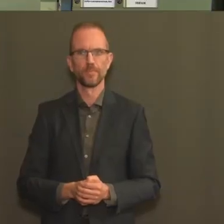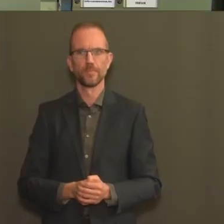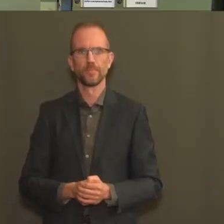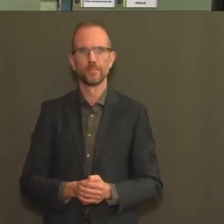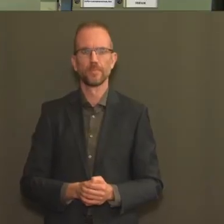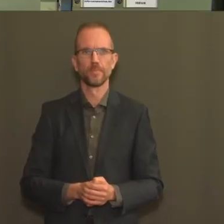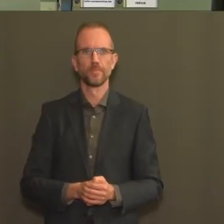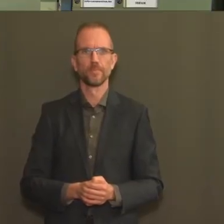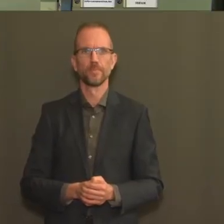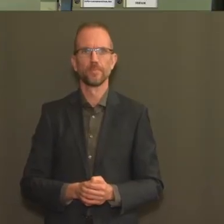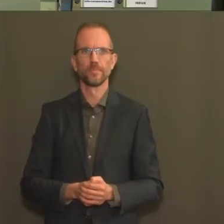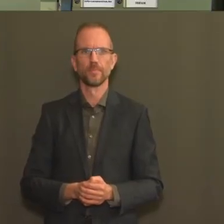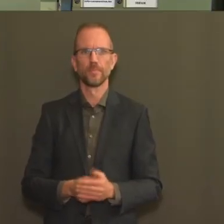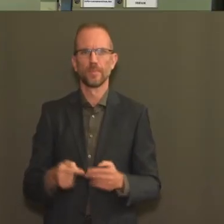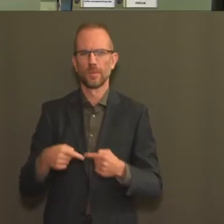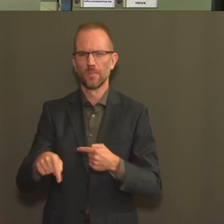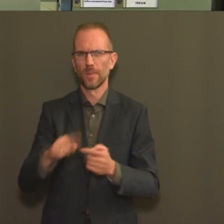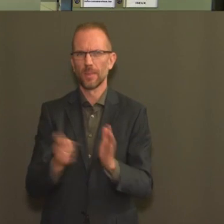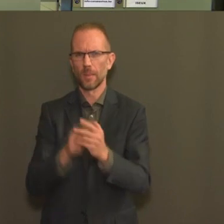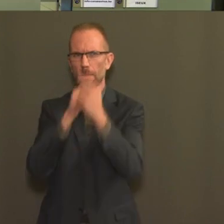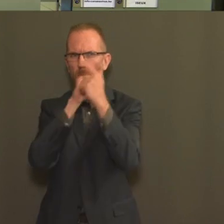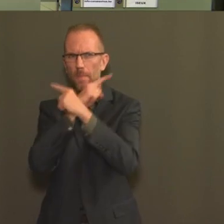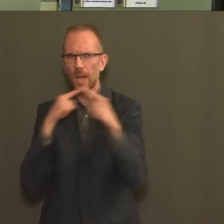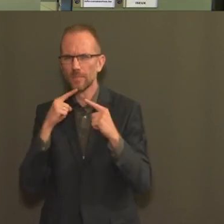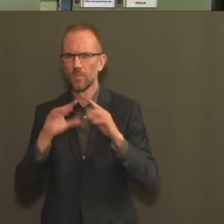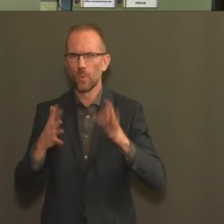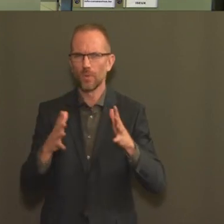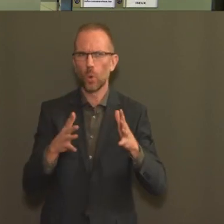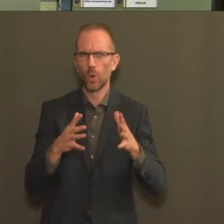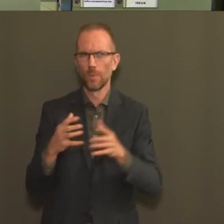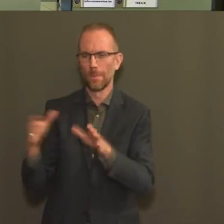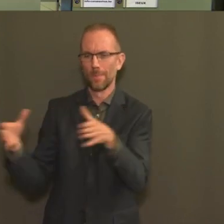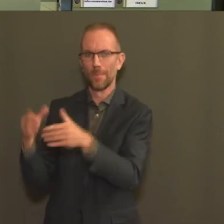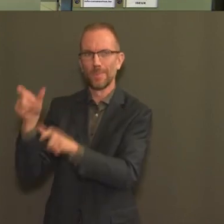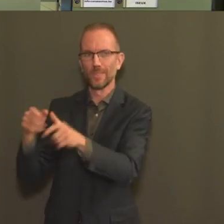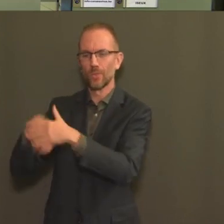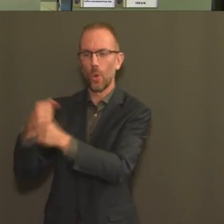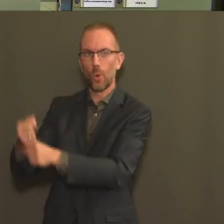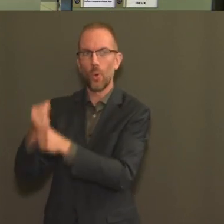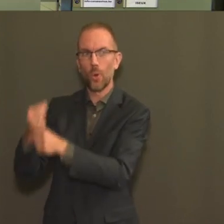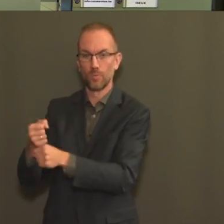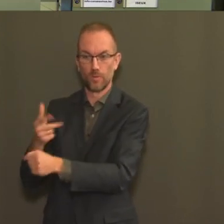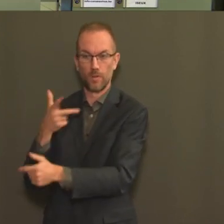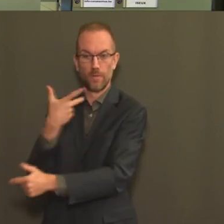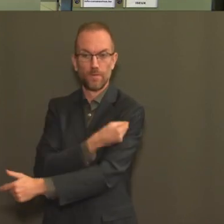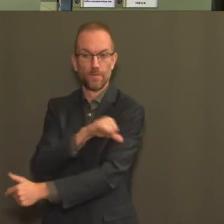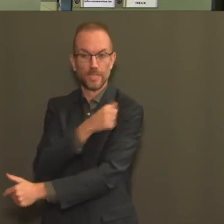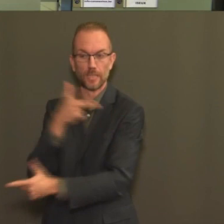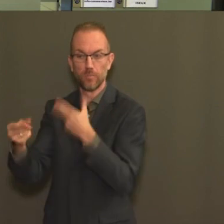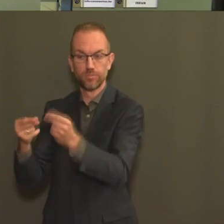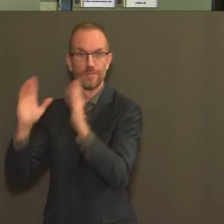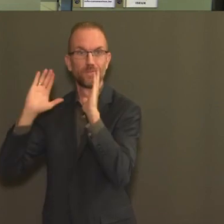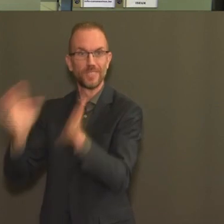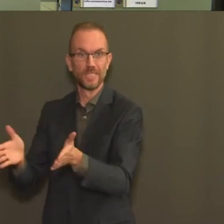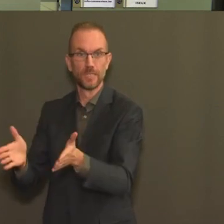D'ici mars, tous les résidents de maisons de repos seront complètement vaccinés. À ce moment-là, pourrons-nous nous baser sur le nombre